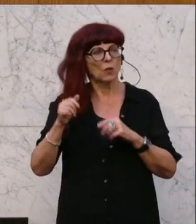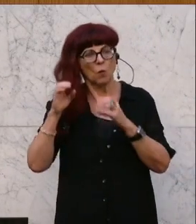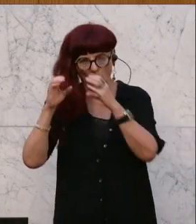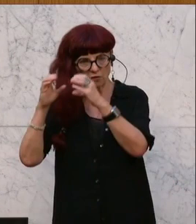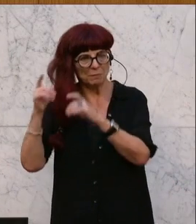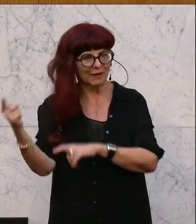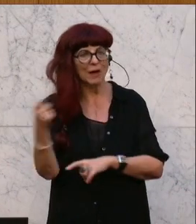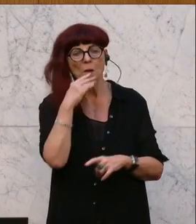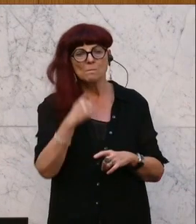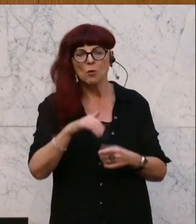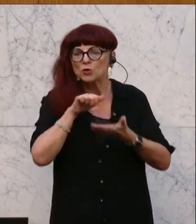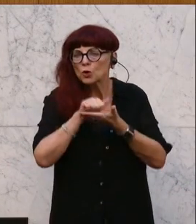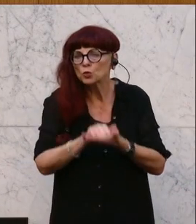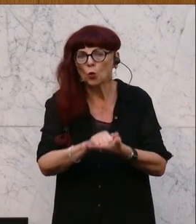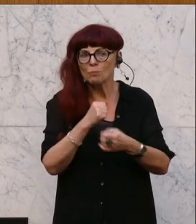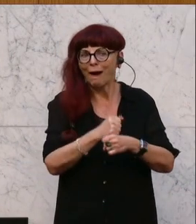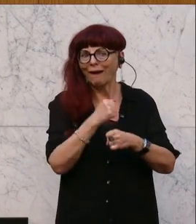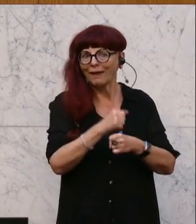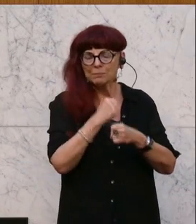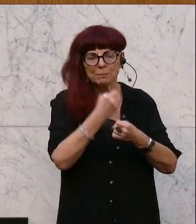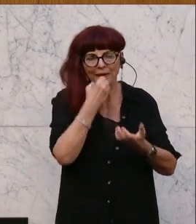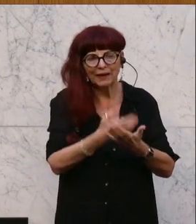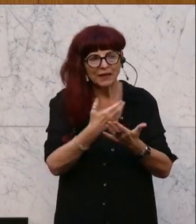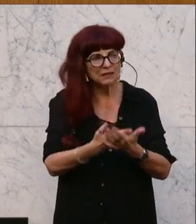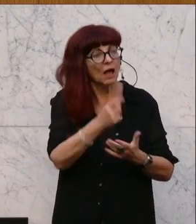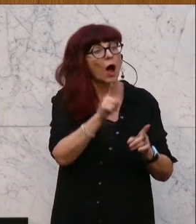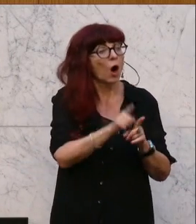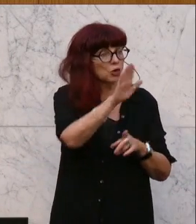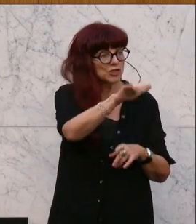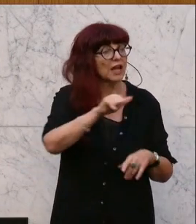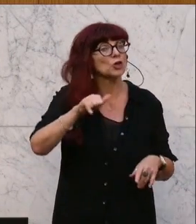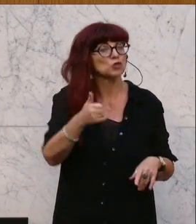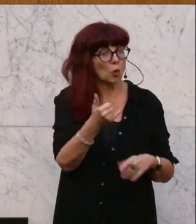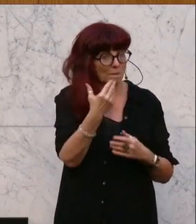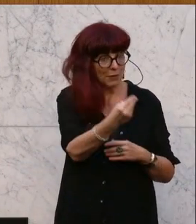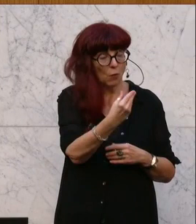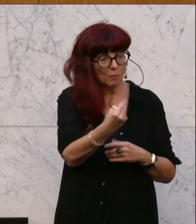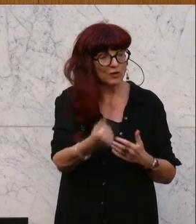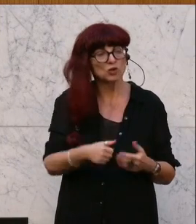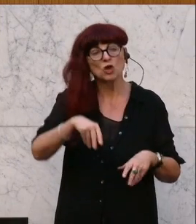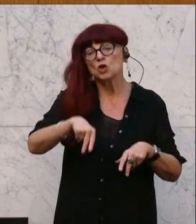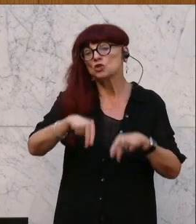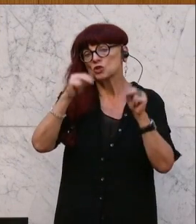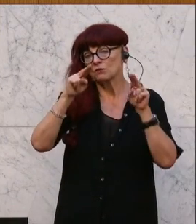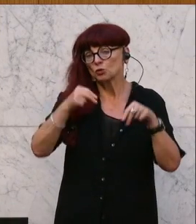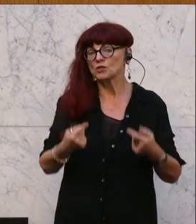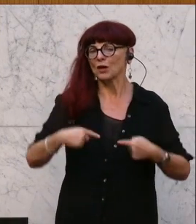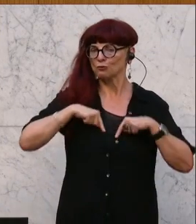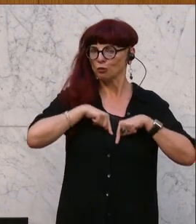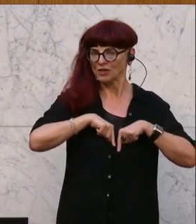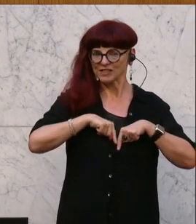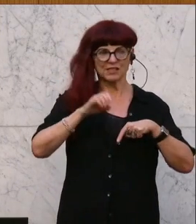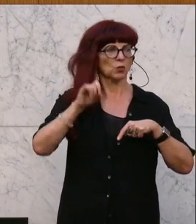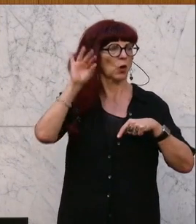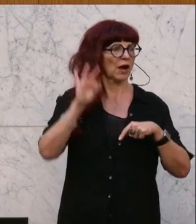wenn ihnen diese nicht passt. Und sie haben ja auch ihre Jobs bekommen. Ich erinnere daran, dass der Stiftungsratsvorsitzende des